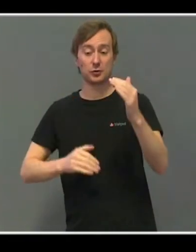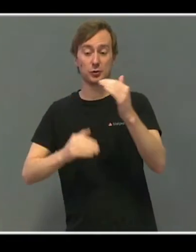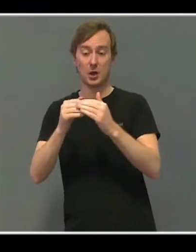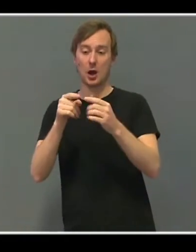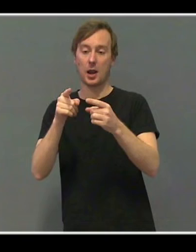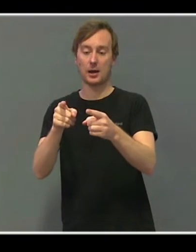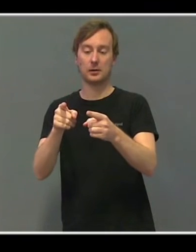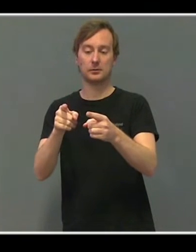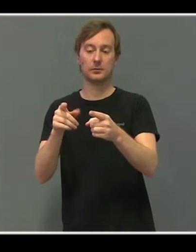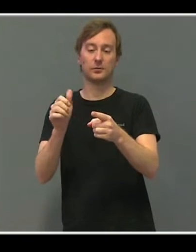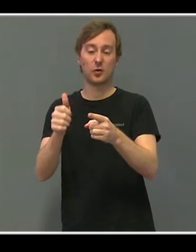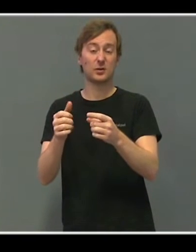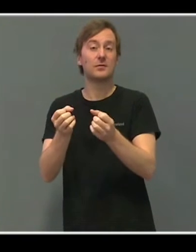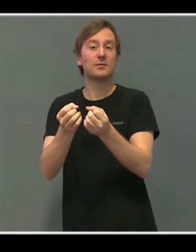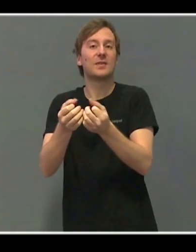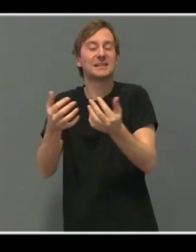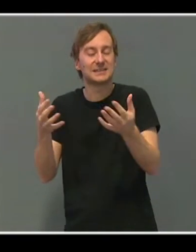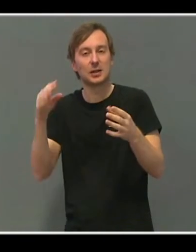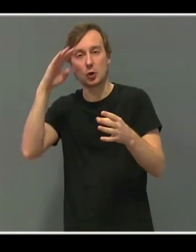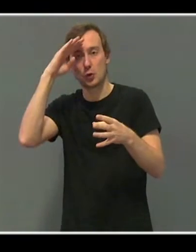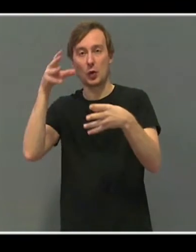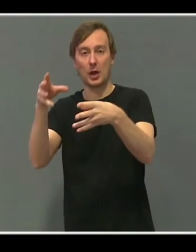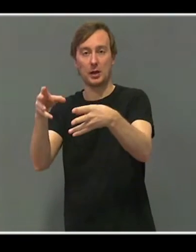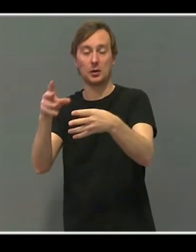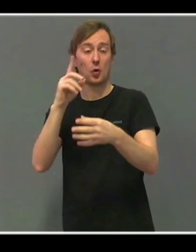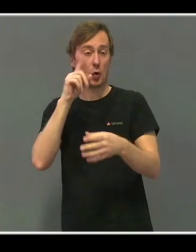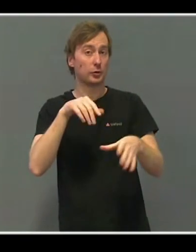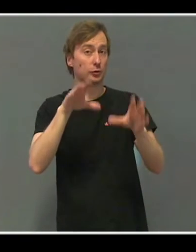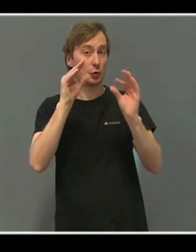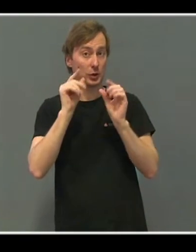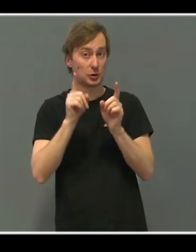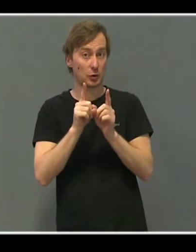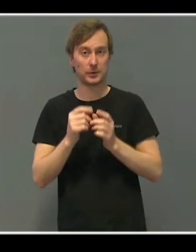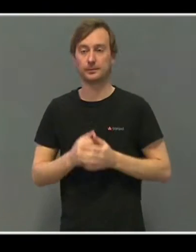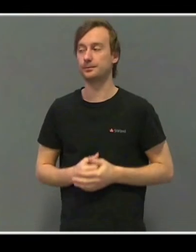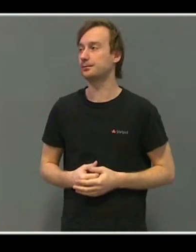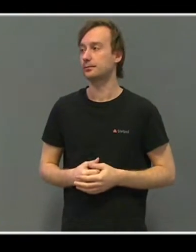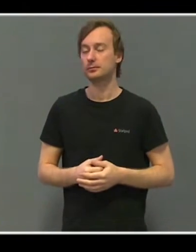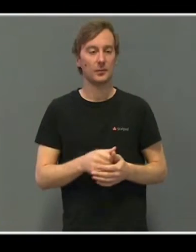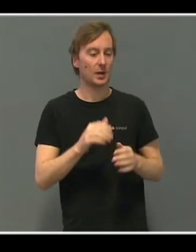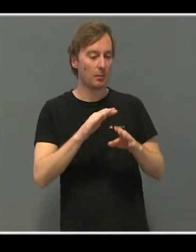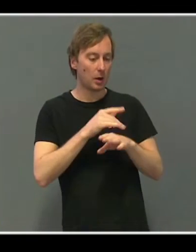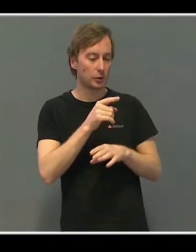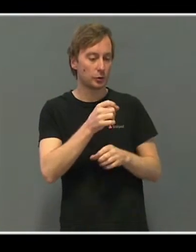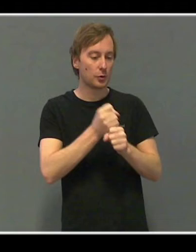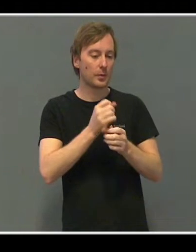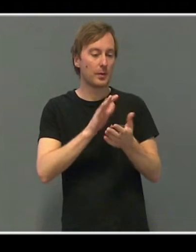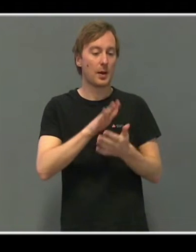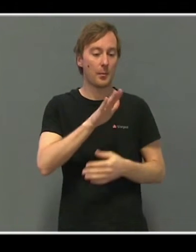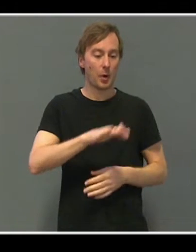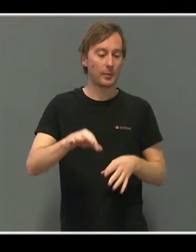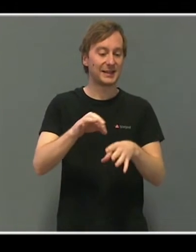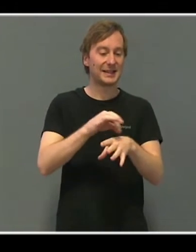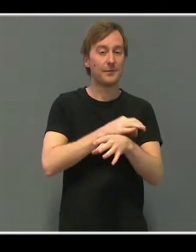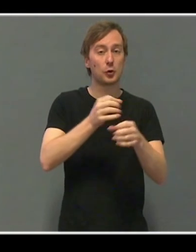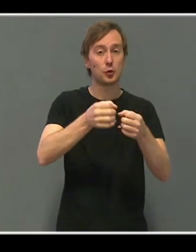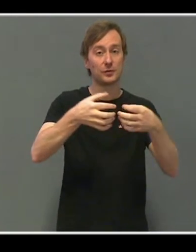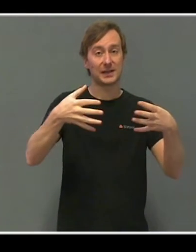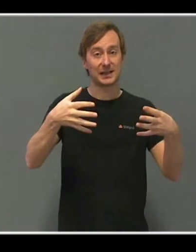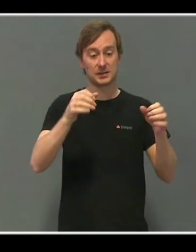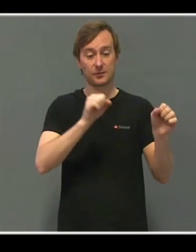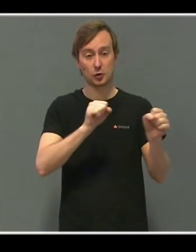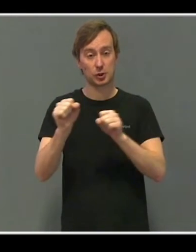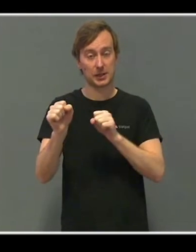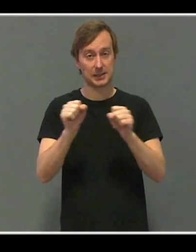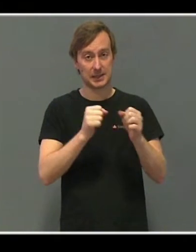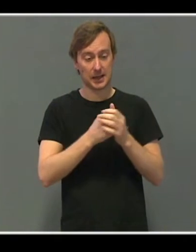tolke det på, da. Det er sant. Men, Maren, du jobber jo med barn, med neurotviklingsforstyrrelser. Og nå snakker vi jo mye om at det